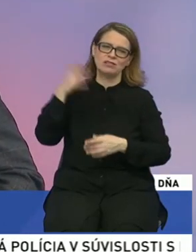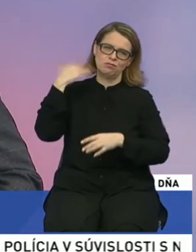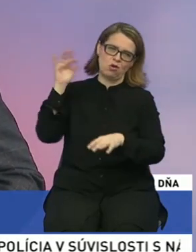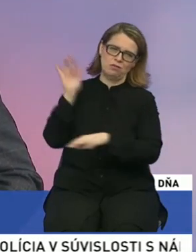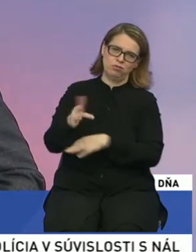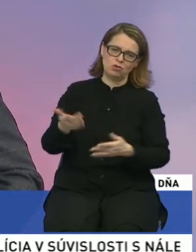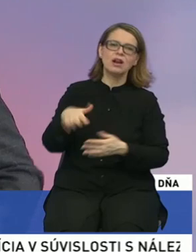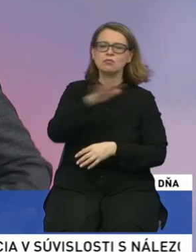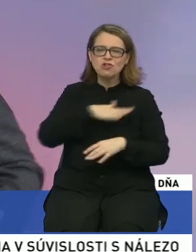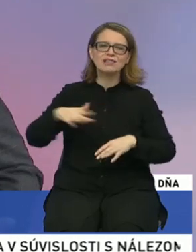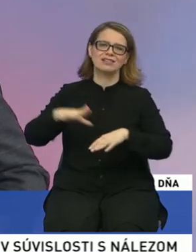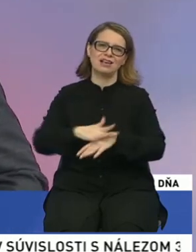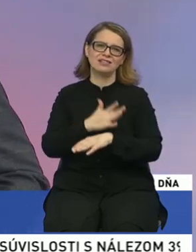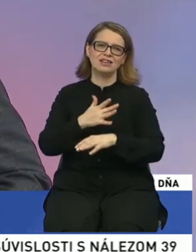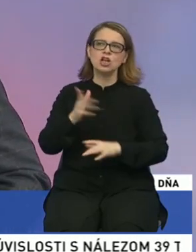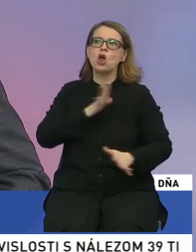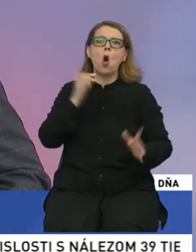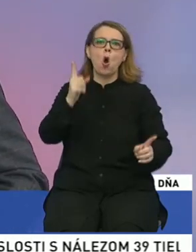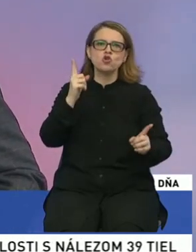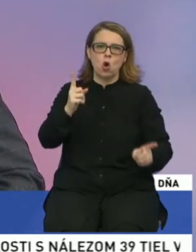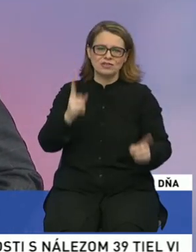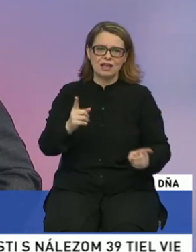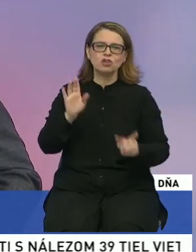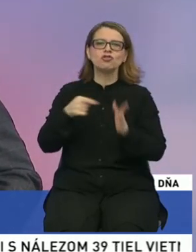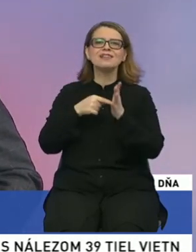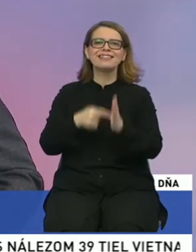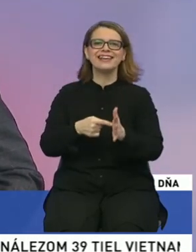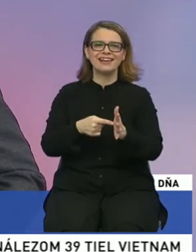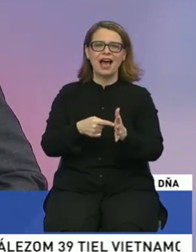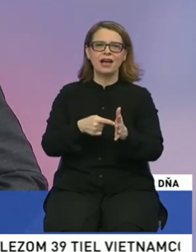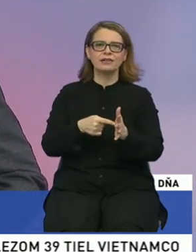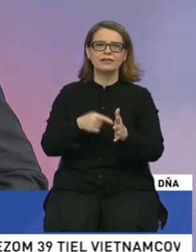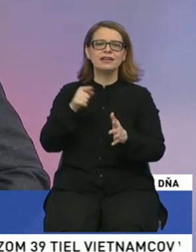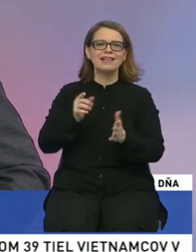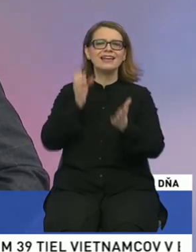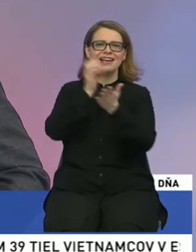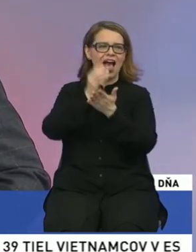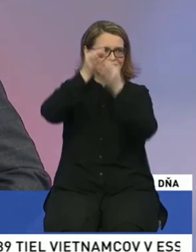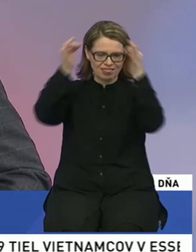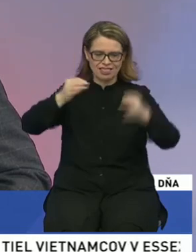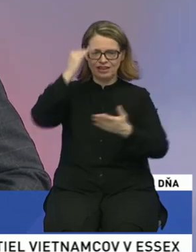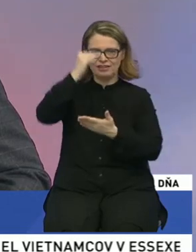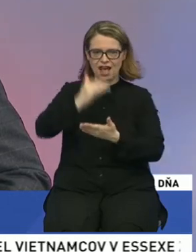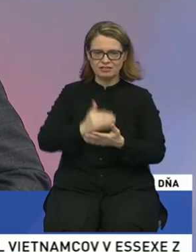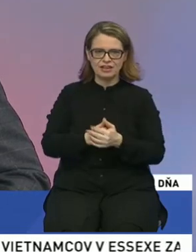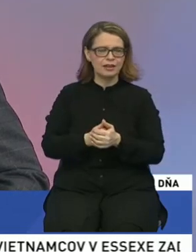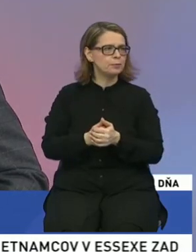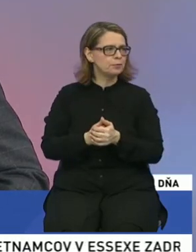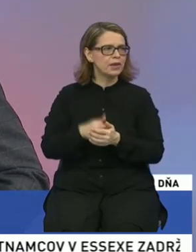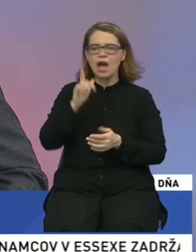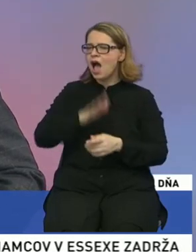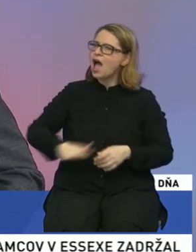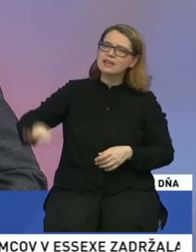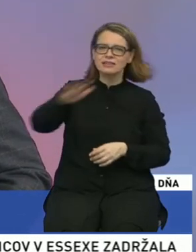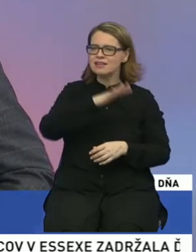lebo cítili sa ohorozenie v rámci tej kandidátky. povedzme si, vôbec celé sa